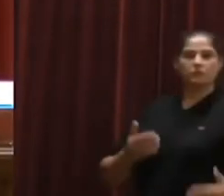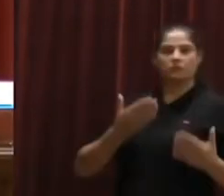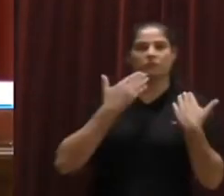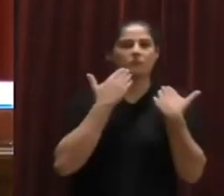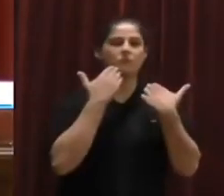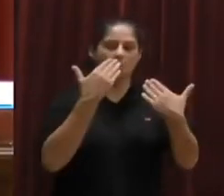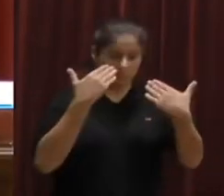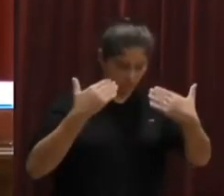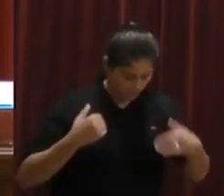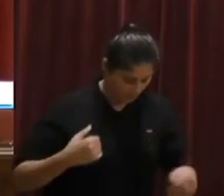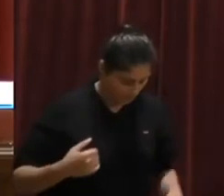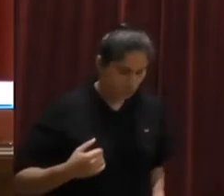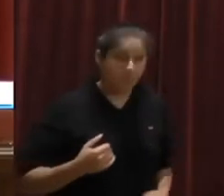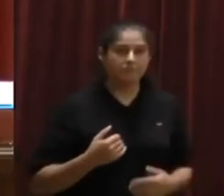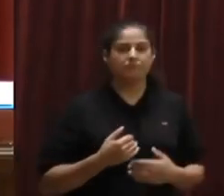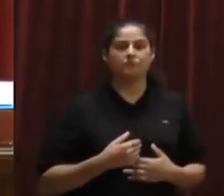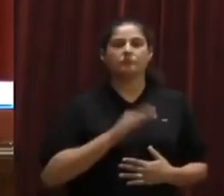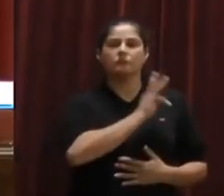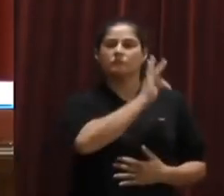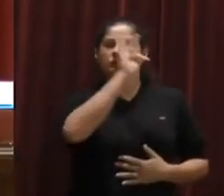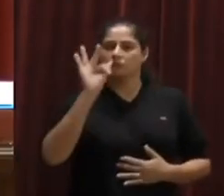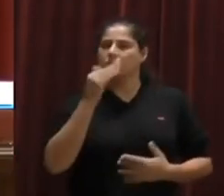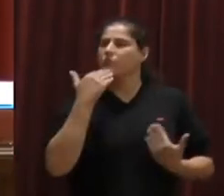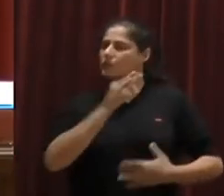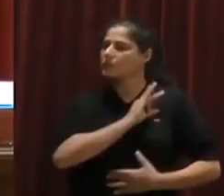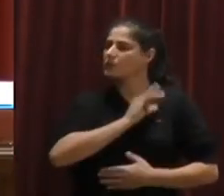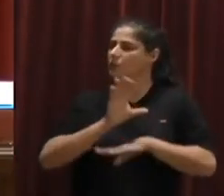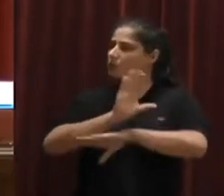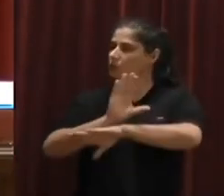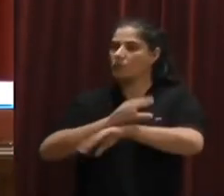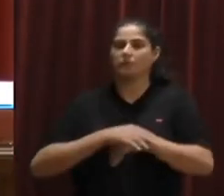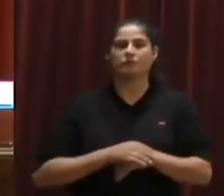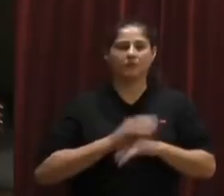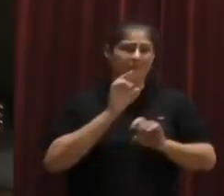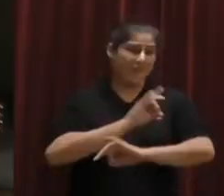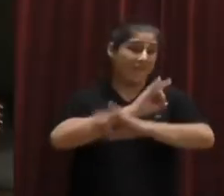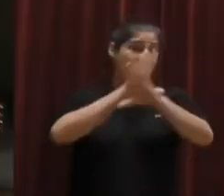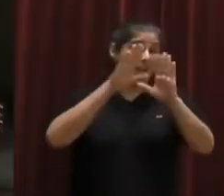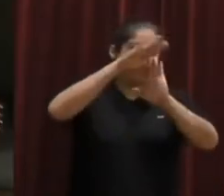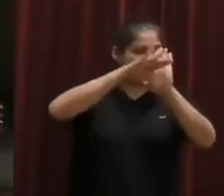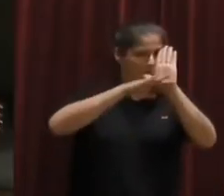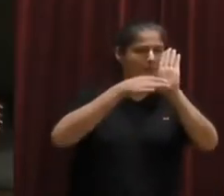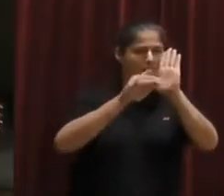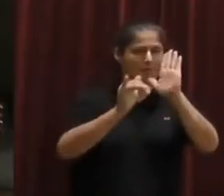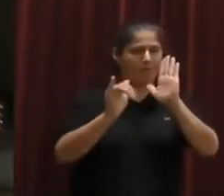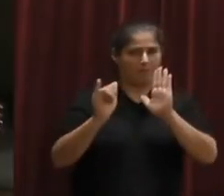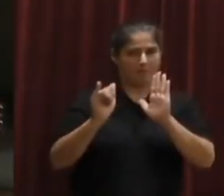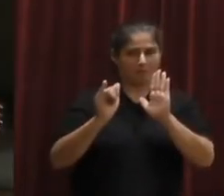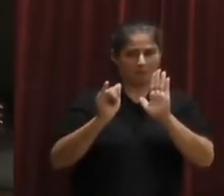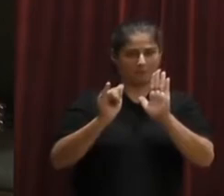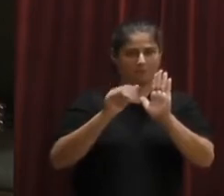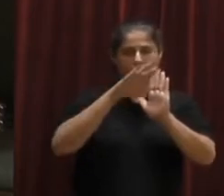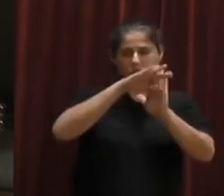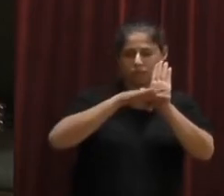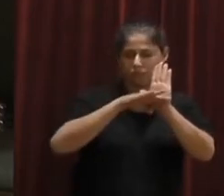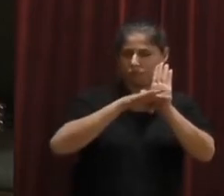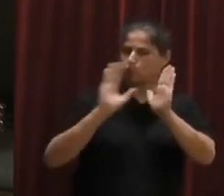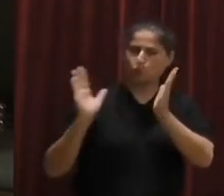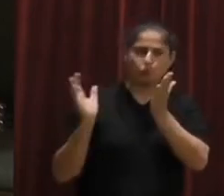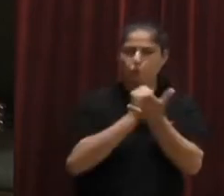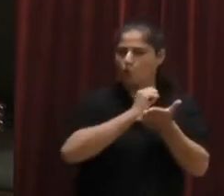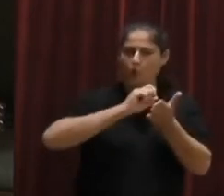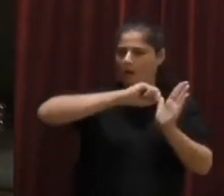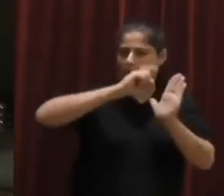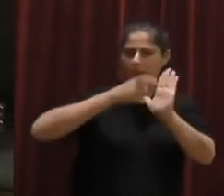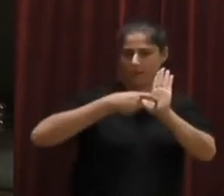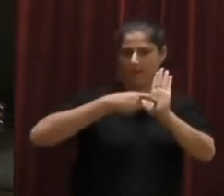Gràcies, senyor conseller. Senyor Morras, té vostra paraula. Sí, gràcies, senyor conseller. Claro que hay muchas medidas, porque todas han sido adoptadas